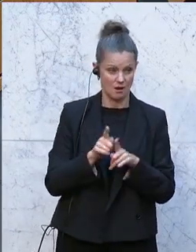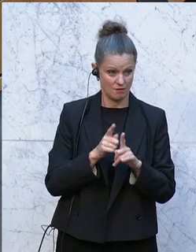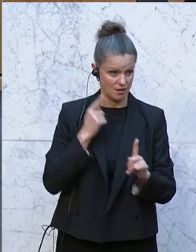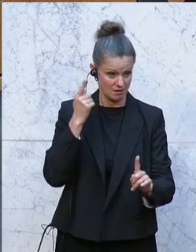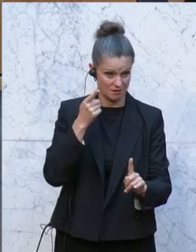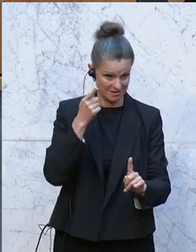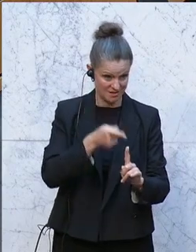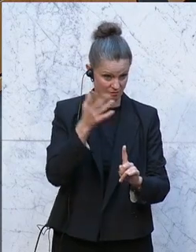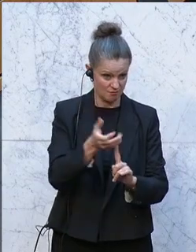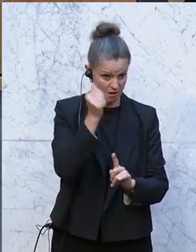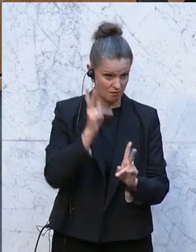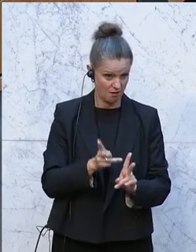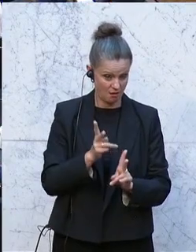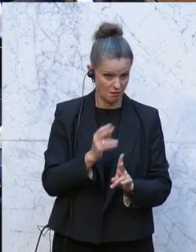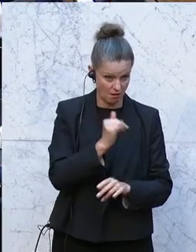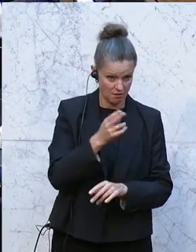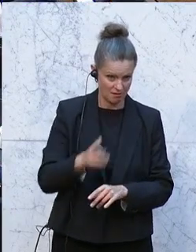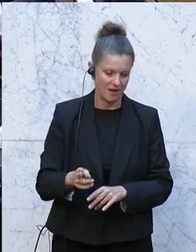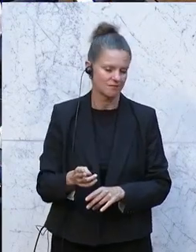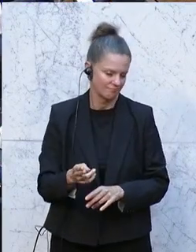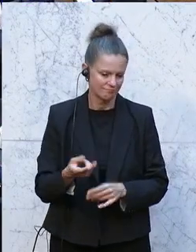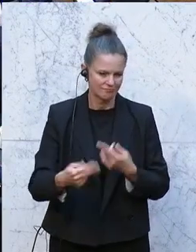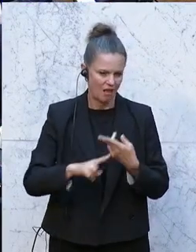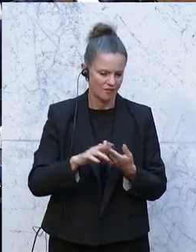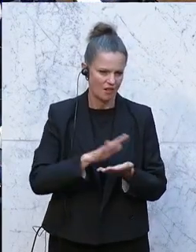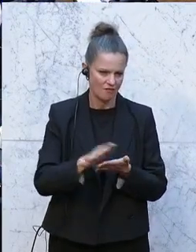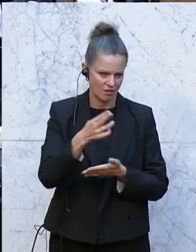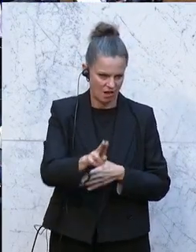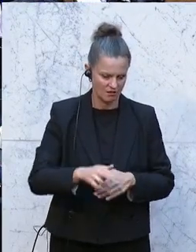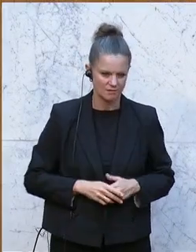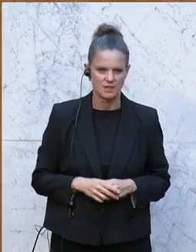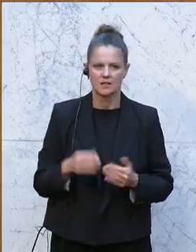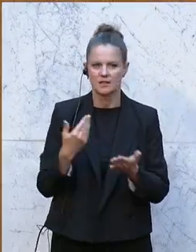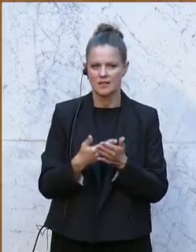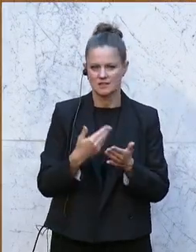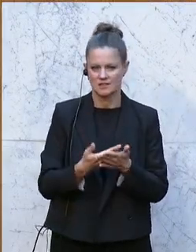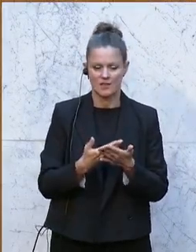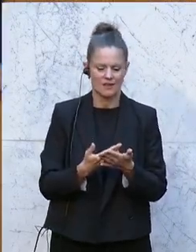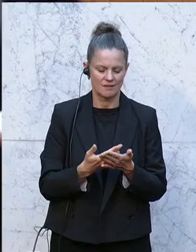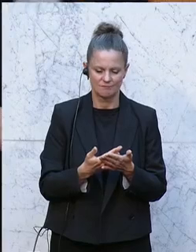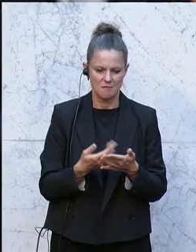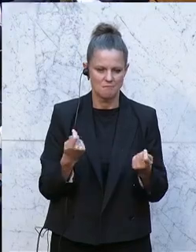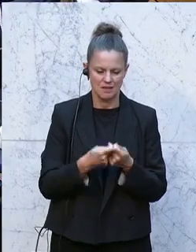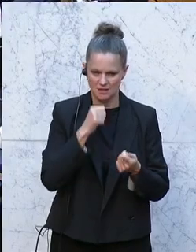Zielerreichungspfad? Ja oder nein? Und die Antwort ist eine einfache, nein. Und deswegen ist es unzureichend.